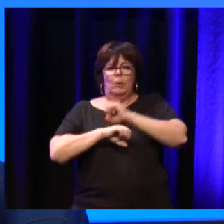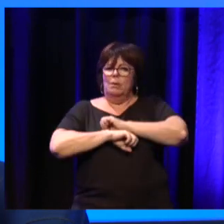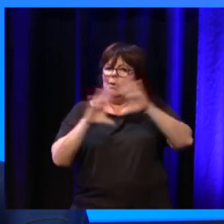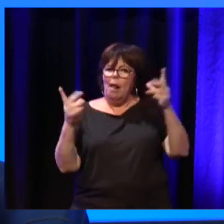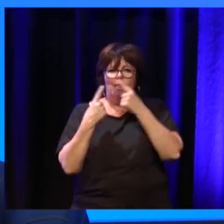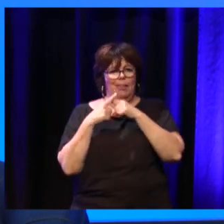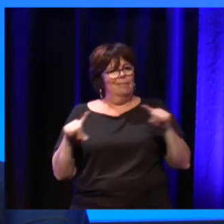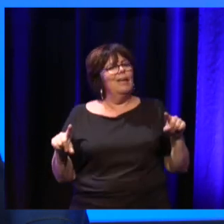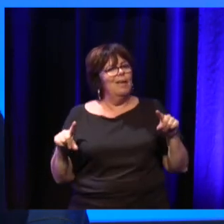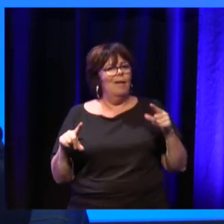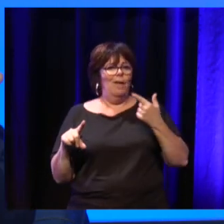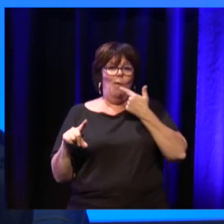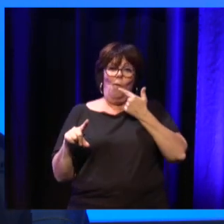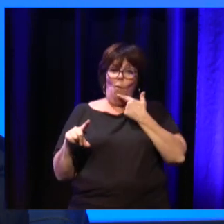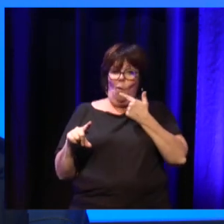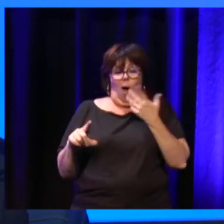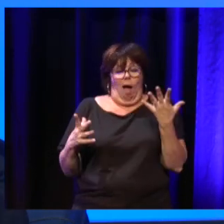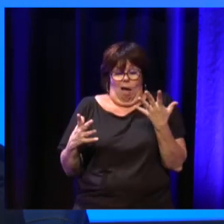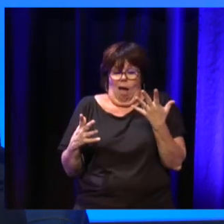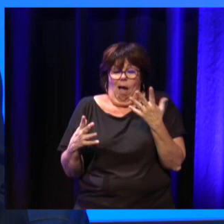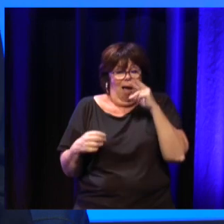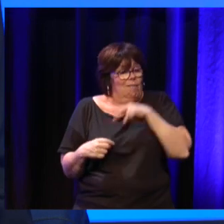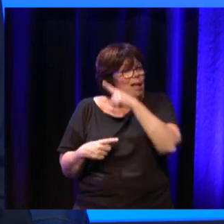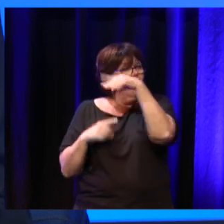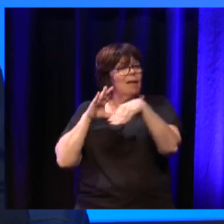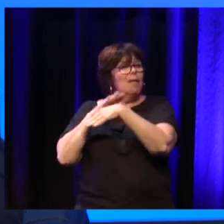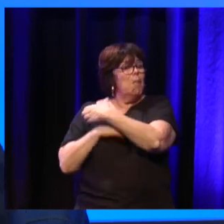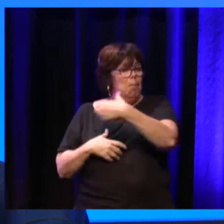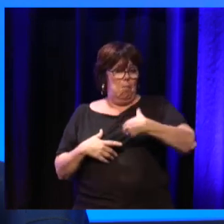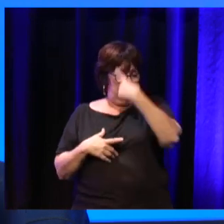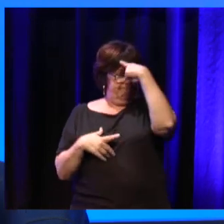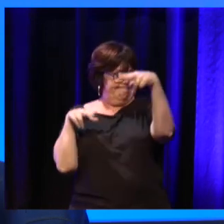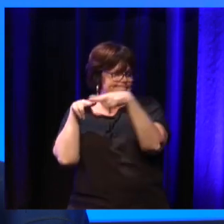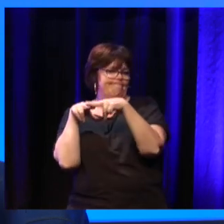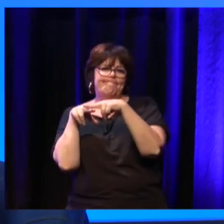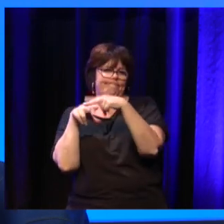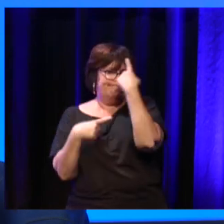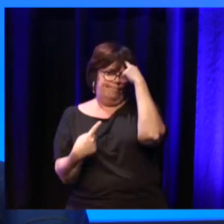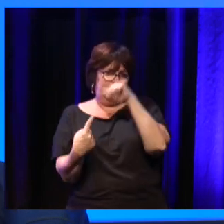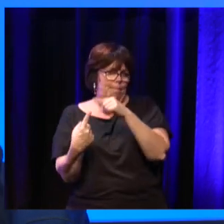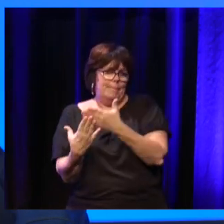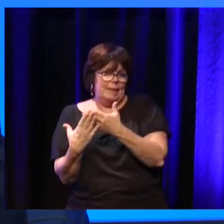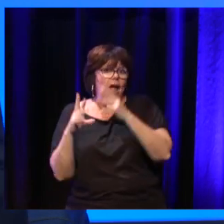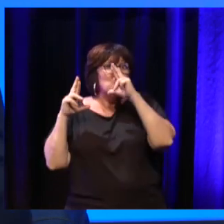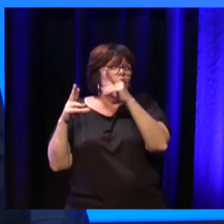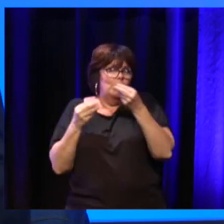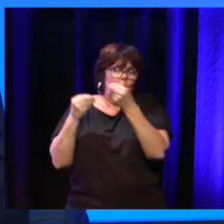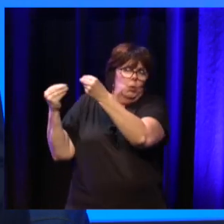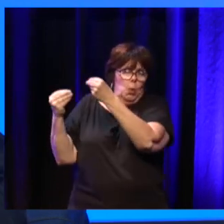et de mettre en exergue d'autres sujets que la mairie n'avait pas du tout identifiés et qui, on l'espère, elle va travailler.